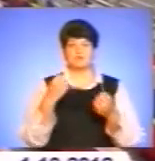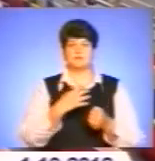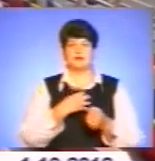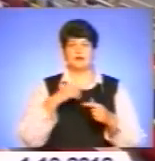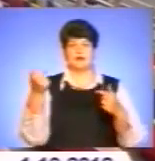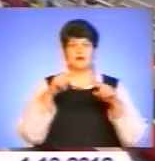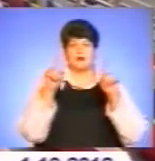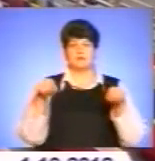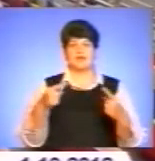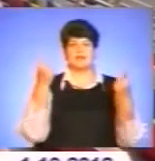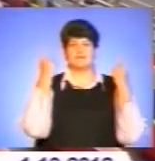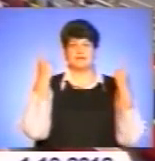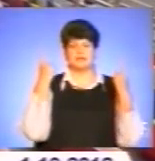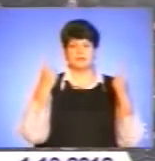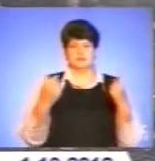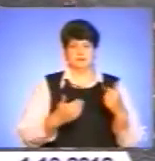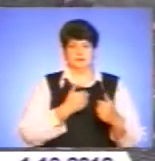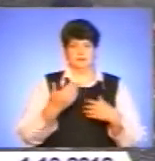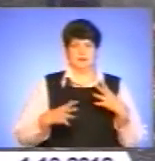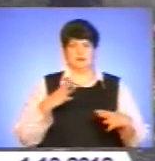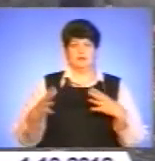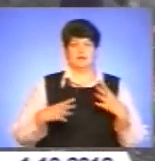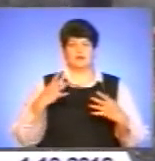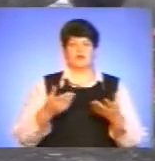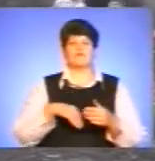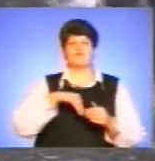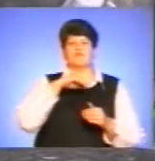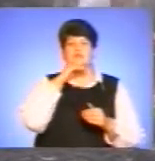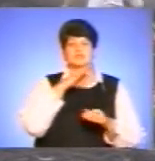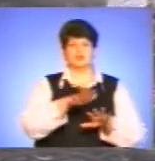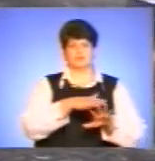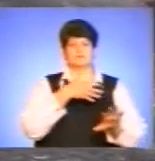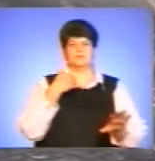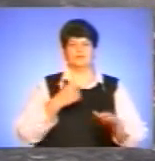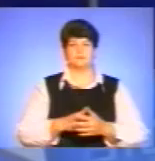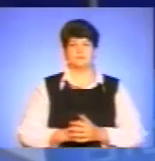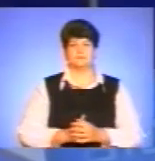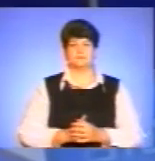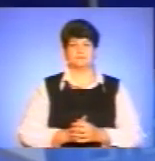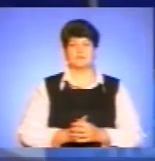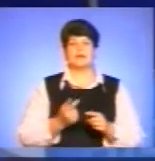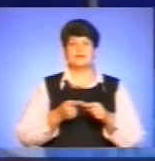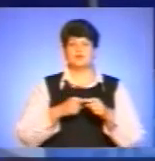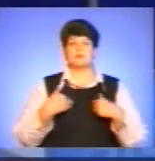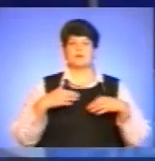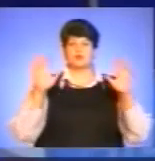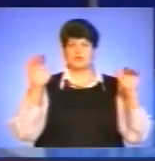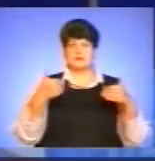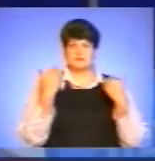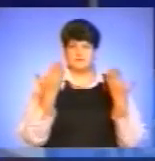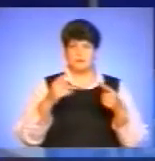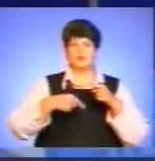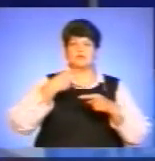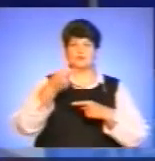найголовніше – величезний заряд бадьорості та енергії, якої вистачить надовго. На цьому я прощаюся з вами до